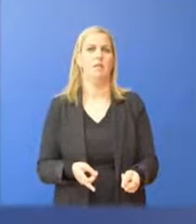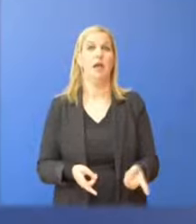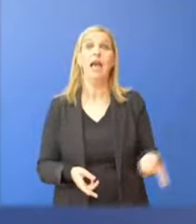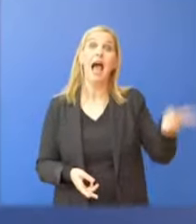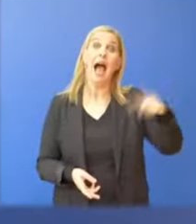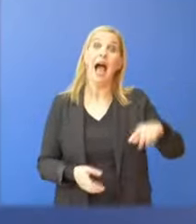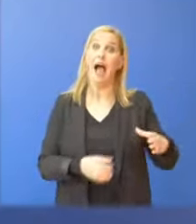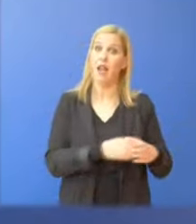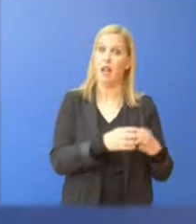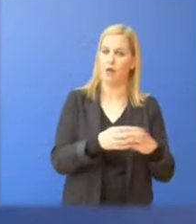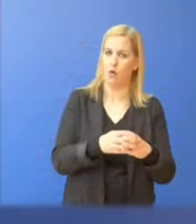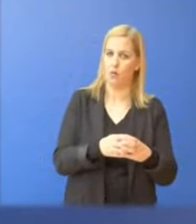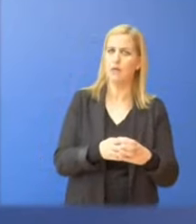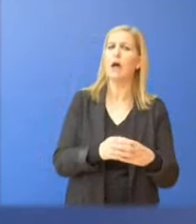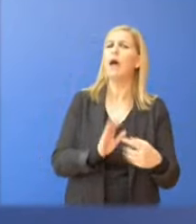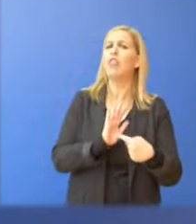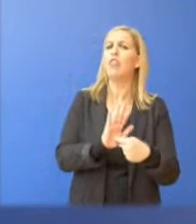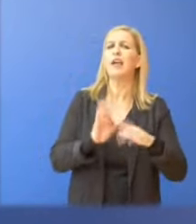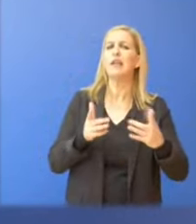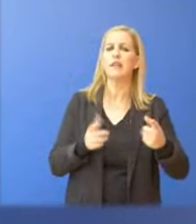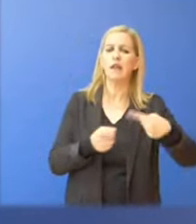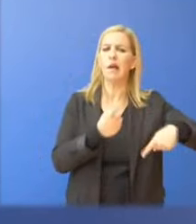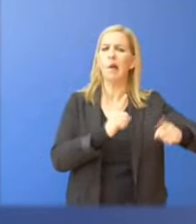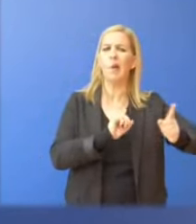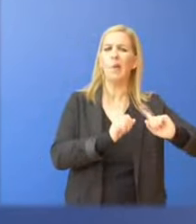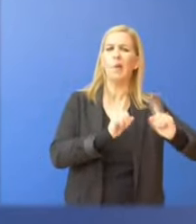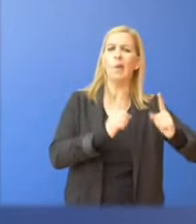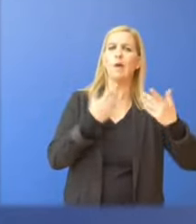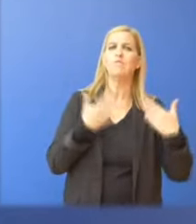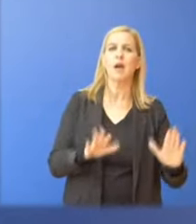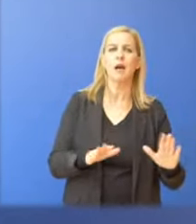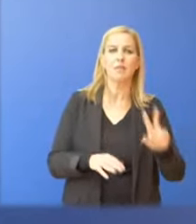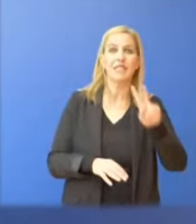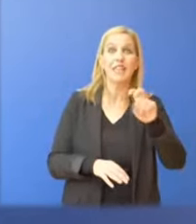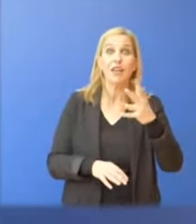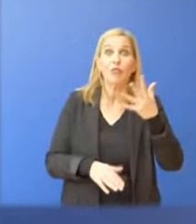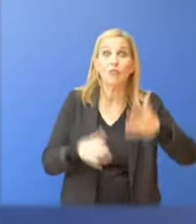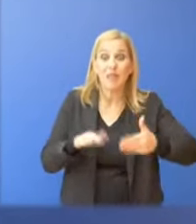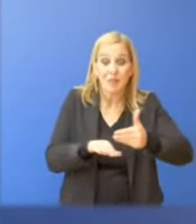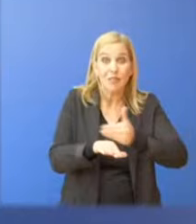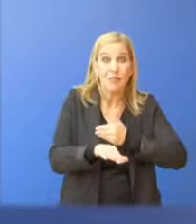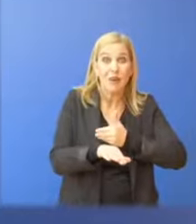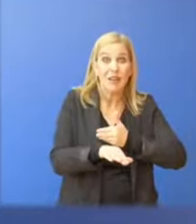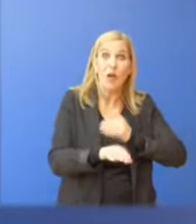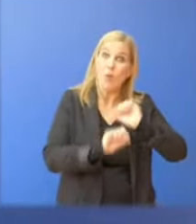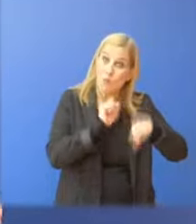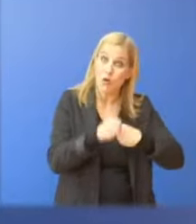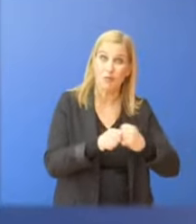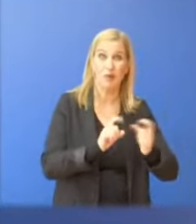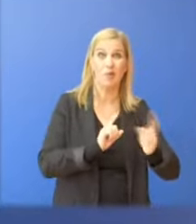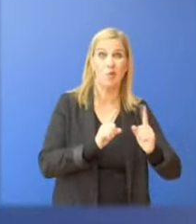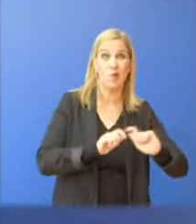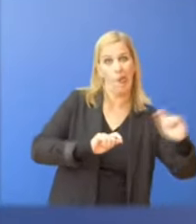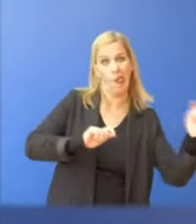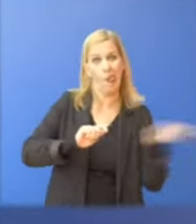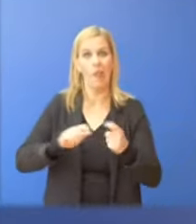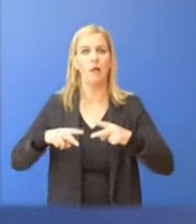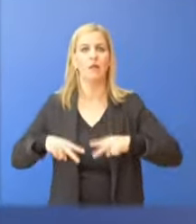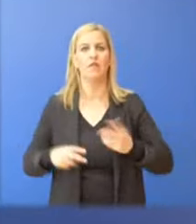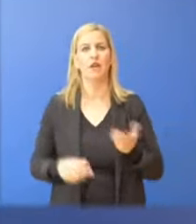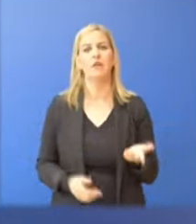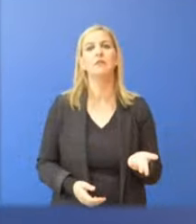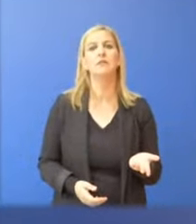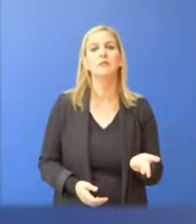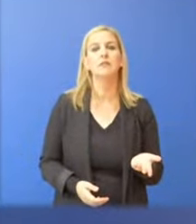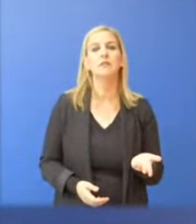στάση τους και την προσυνεννόηση και την προθυμία τους παραμονήκως της 5ης Μαρτίου, το πόσο εν πάση περιπτώσει πρόθυμη είναι